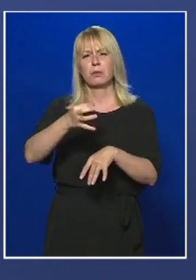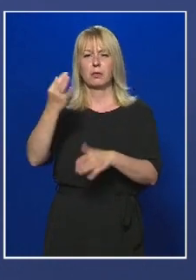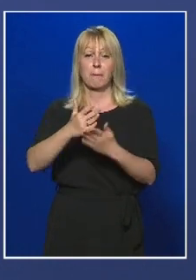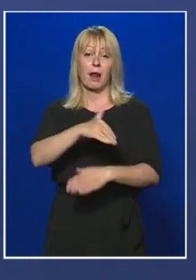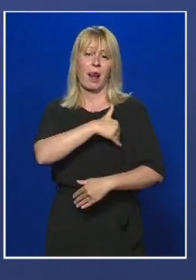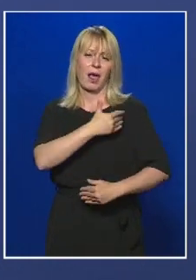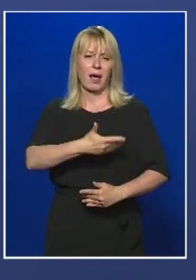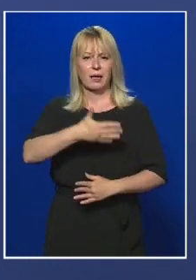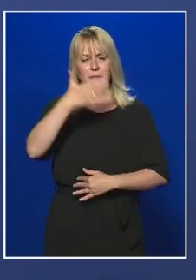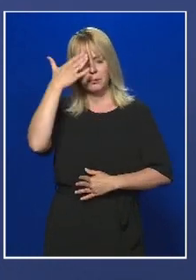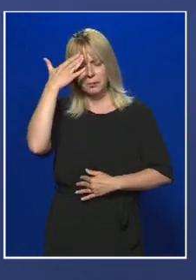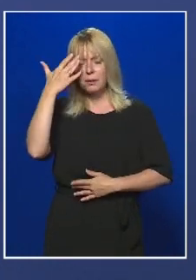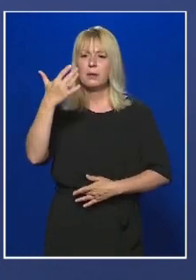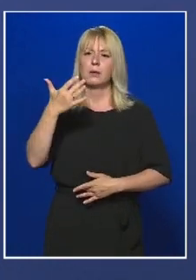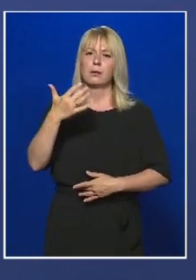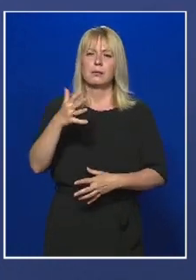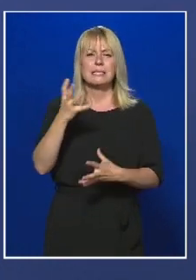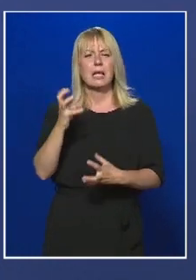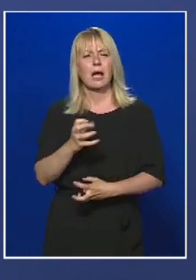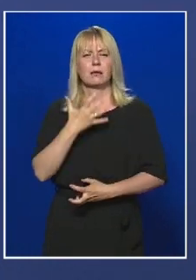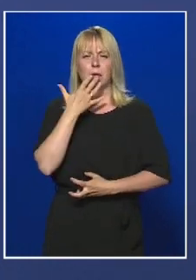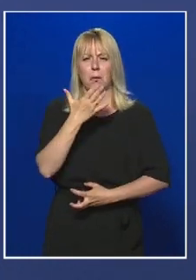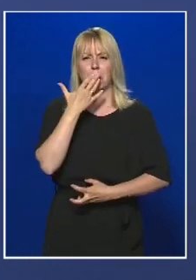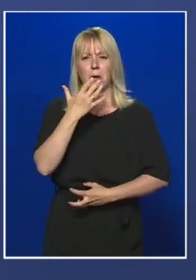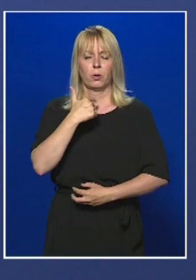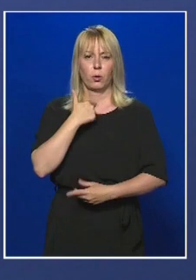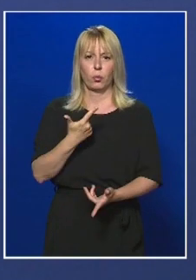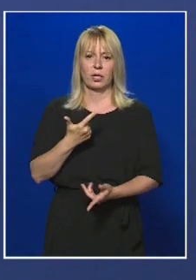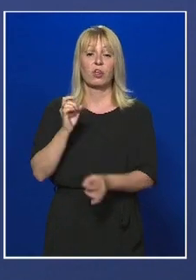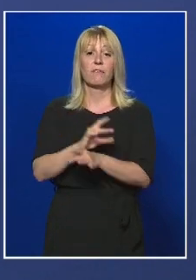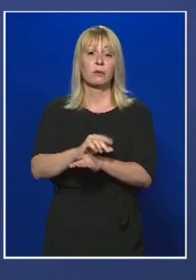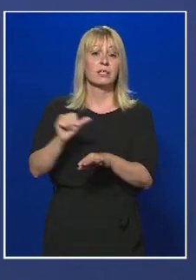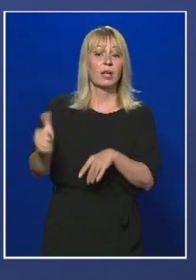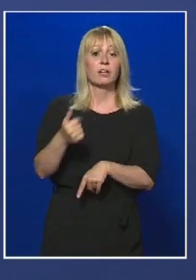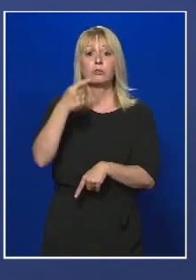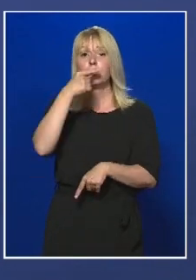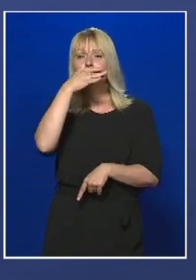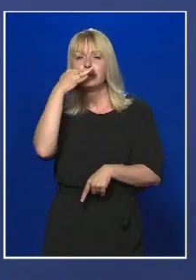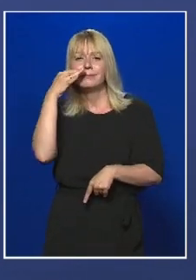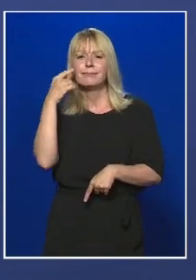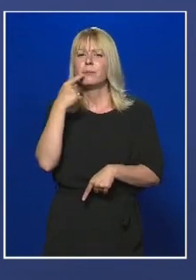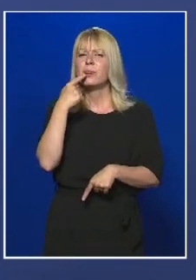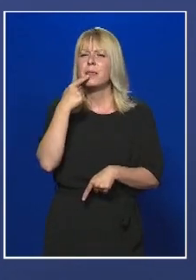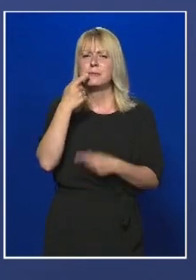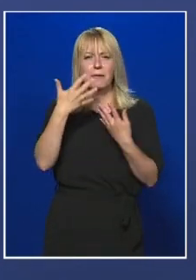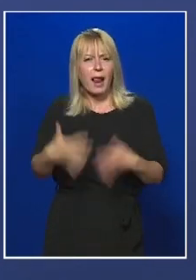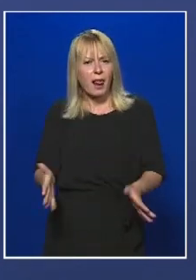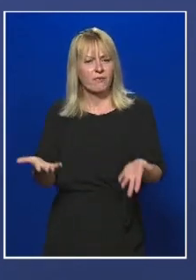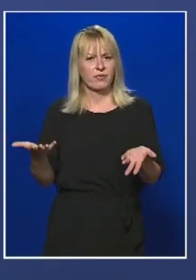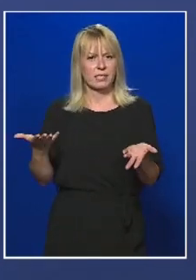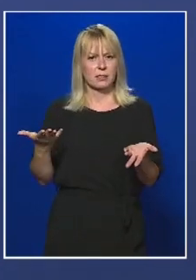napon, a száraz, köhögés, nagyon gyakran a fertőzés első jele az íz és szagérzés elvesztése. Mint minden